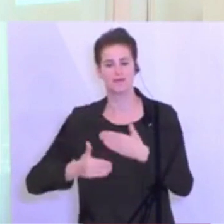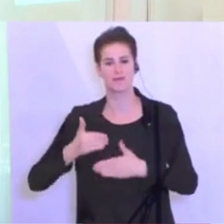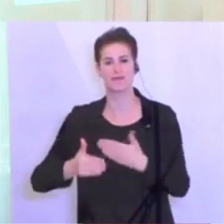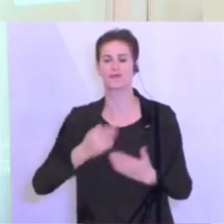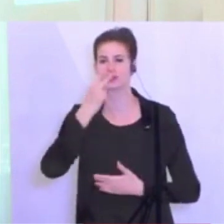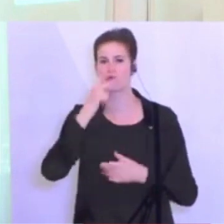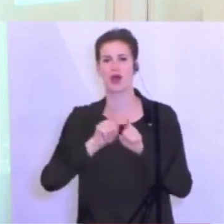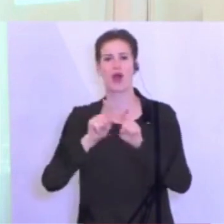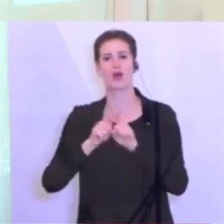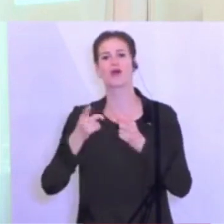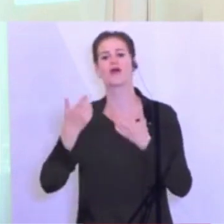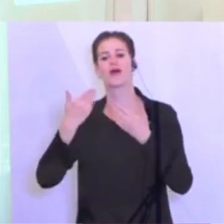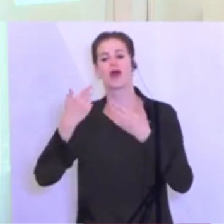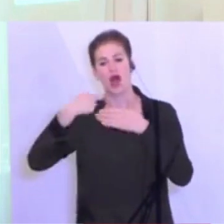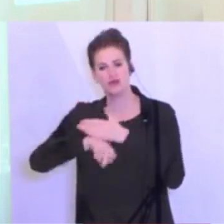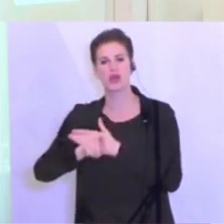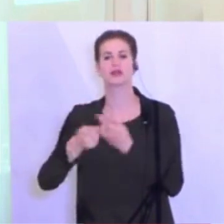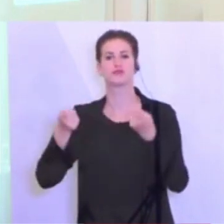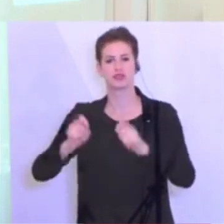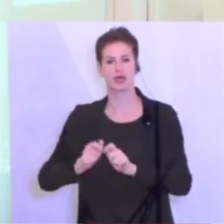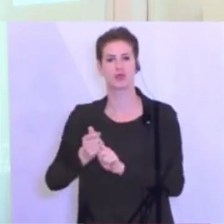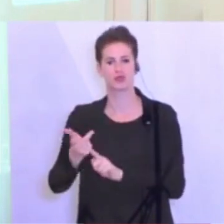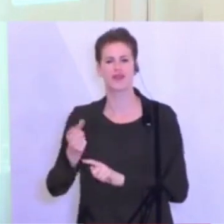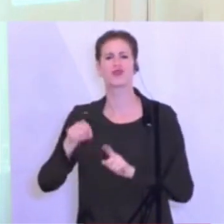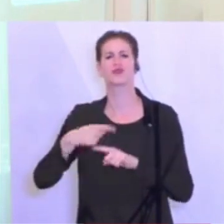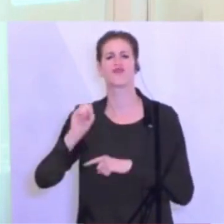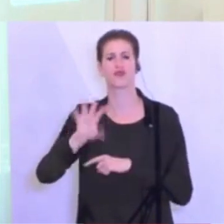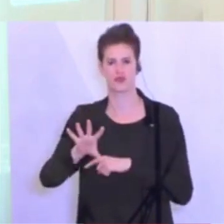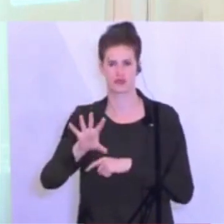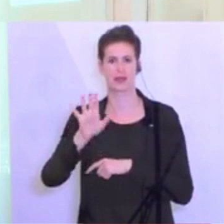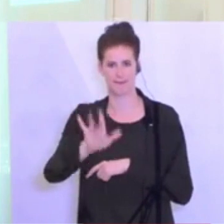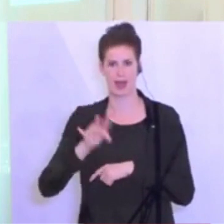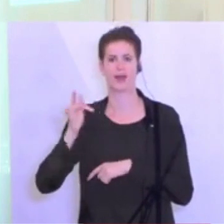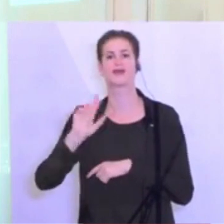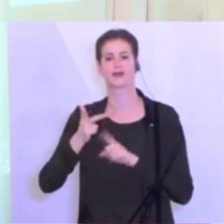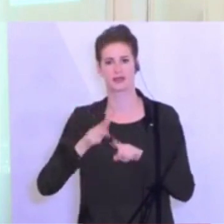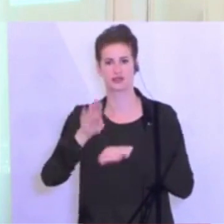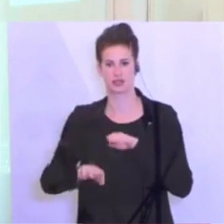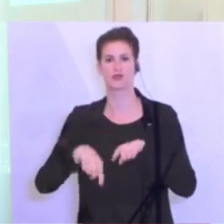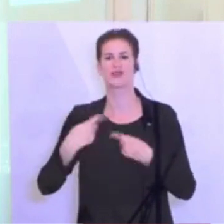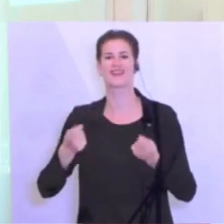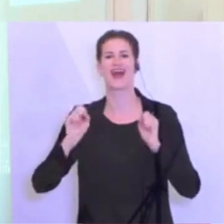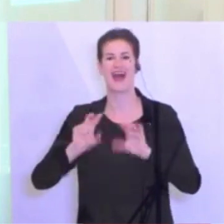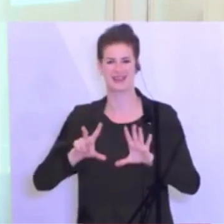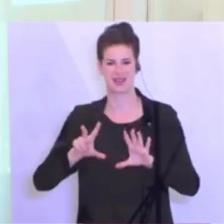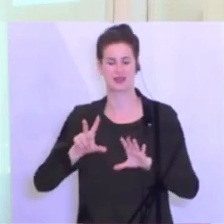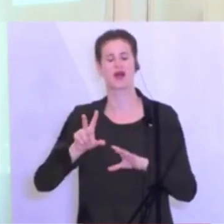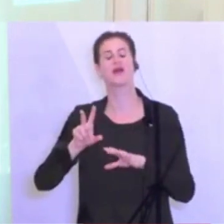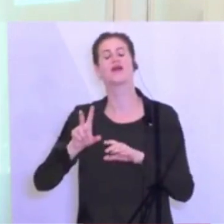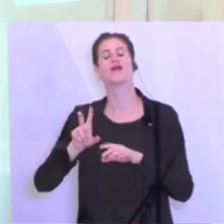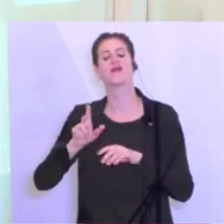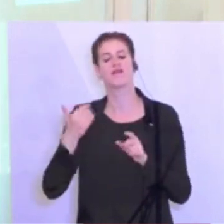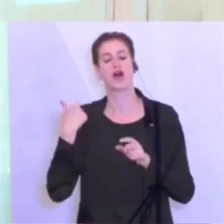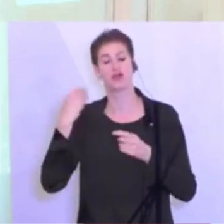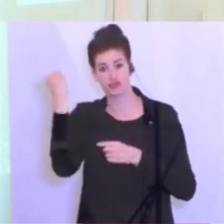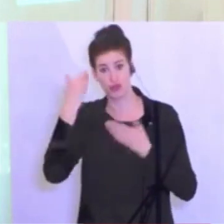der Ausgangsbeschränkungen, 15. April, der dritte Schritt, 18. April, dann die Schulen. Das waren die großen